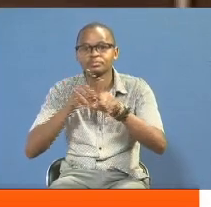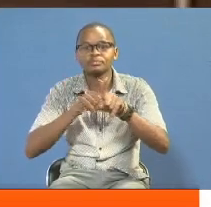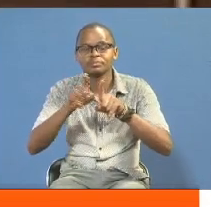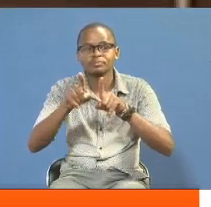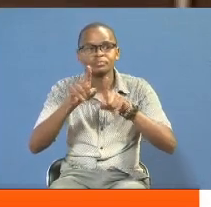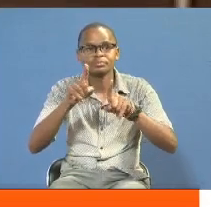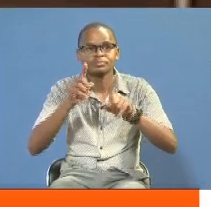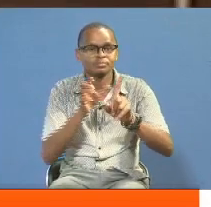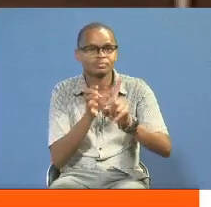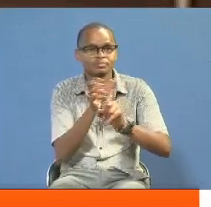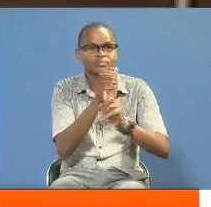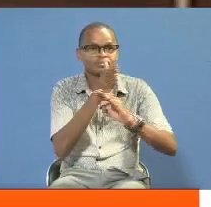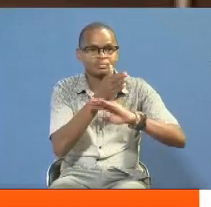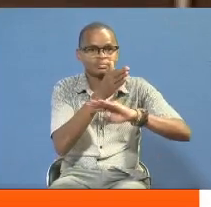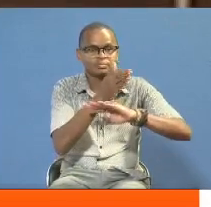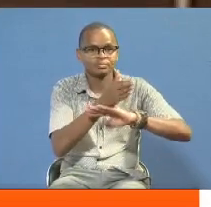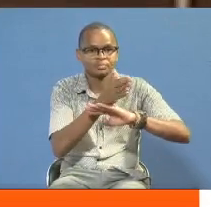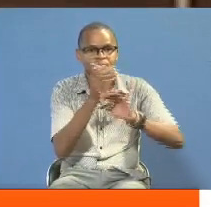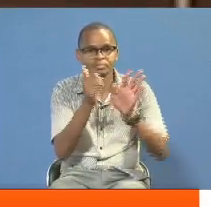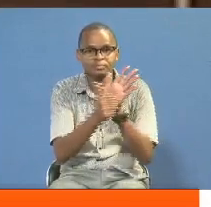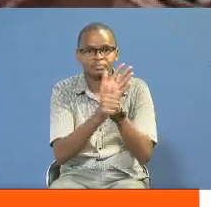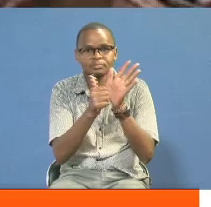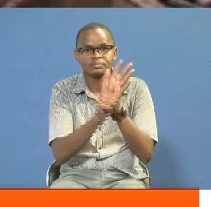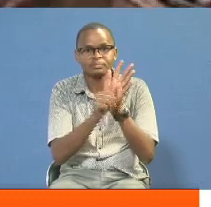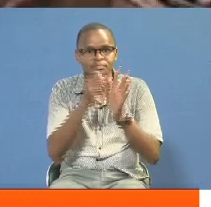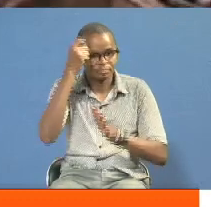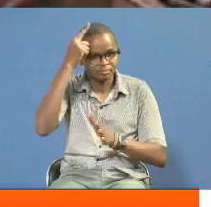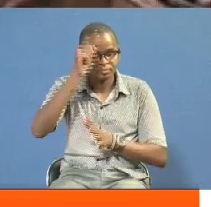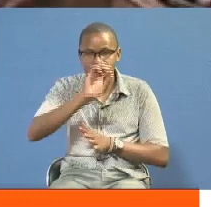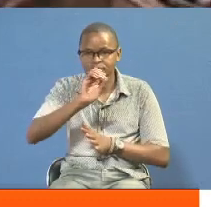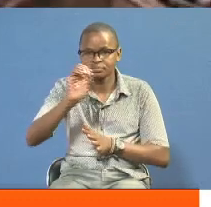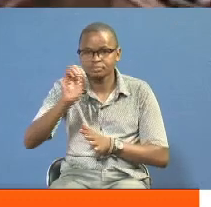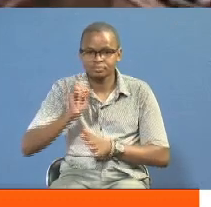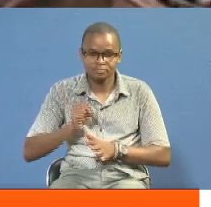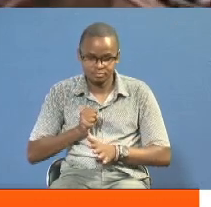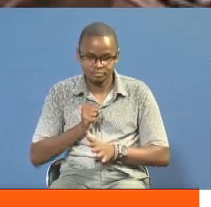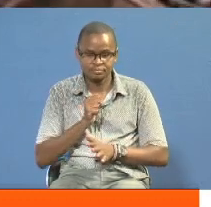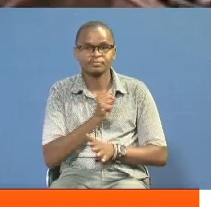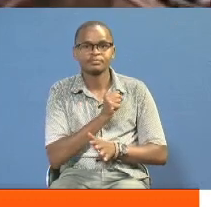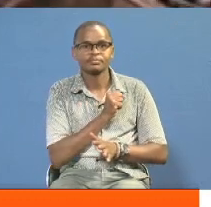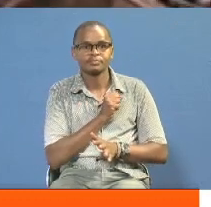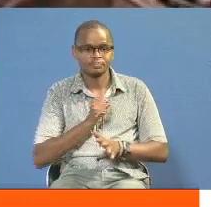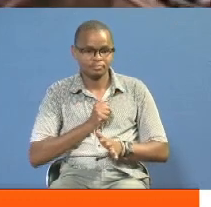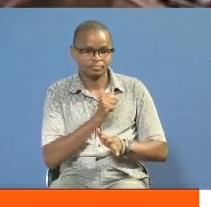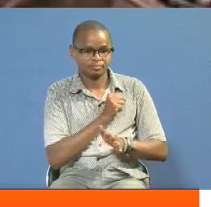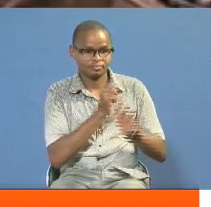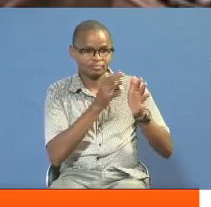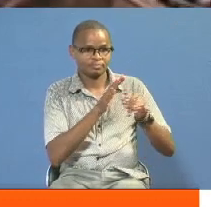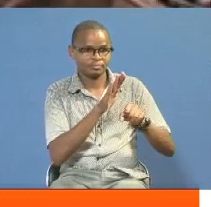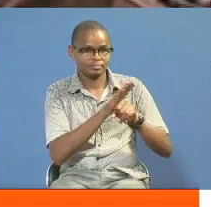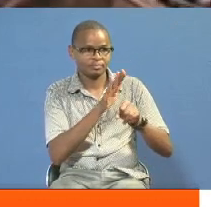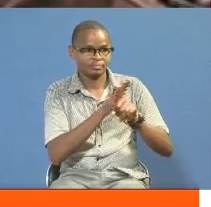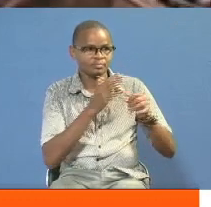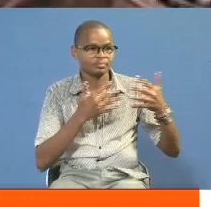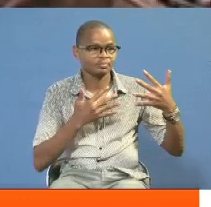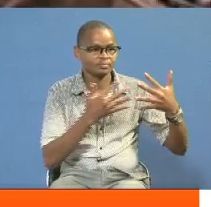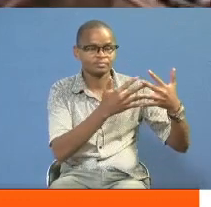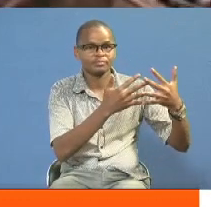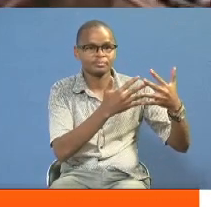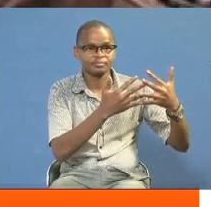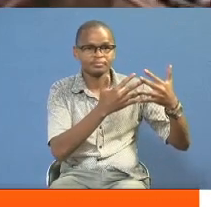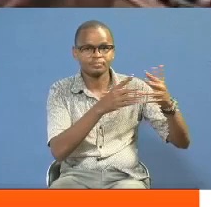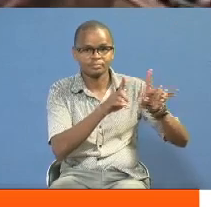safari ilioafikiwa baada ya msuko suko na kutoelewana katika bungela seneti Masenita katha wakiti wa mbaroni